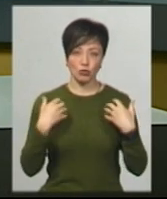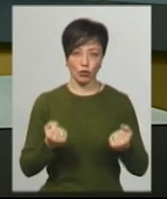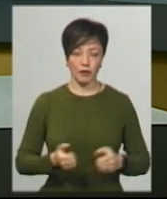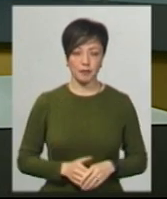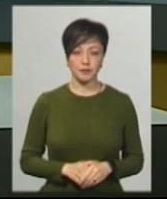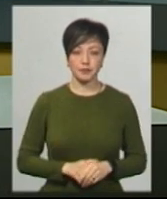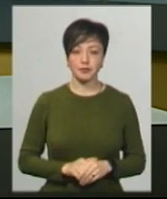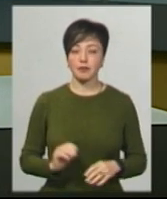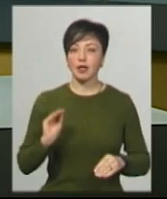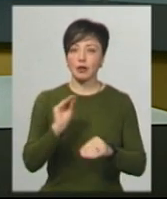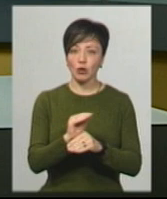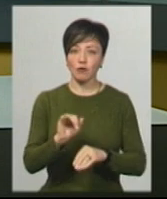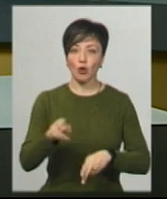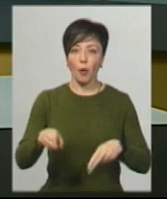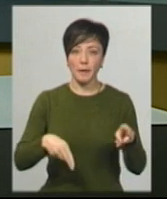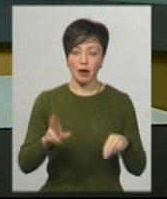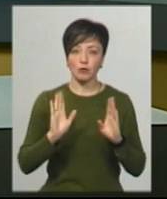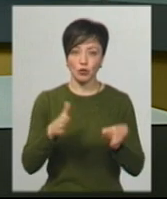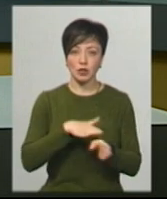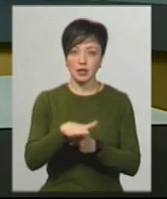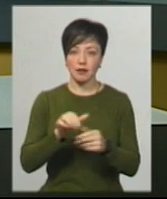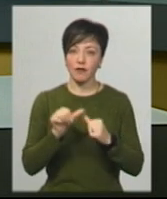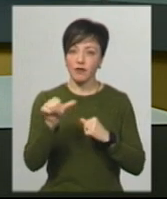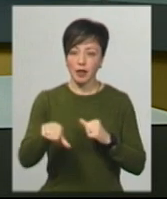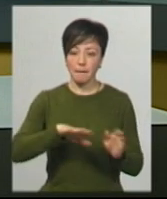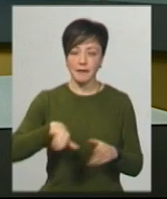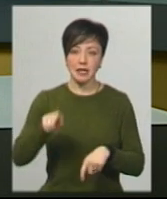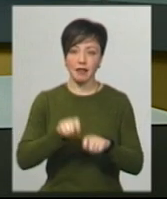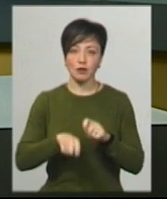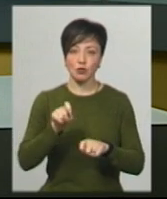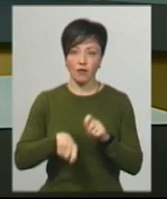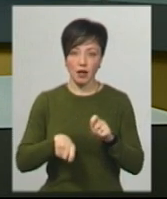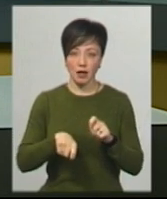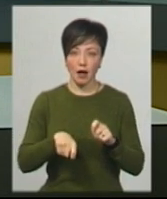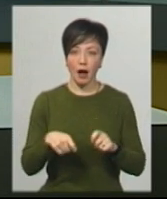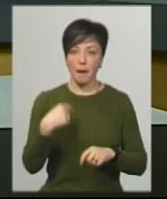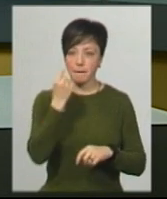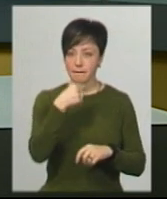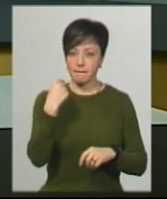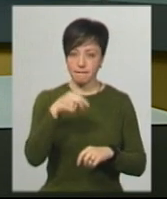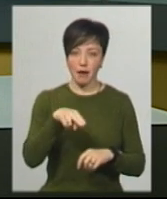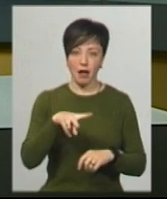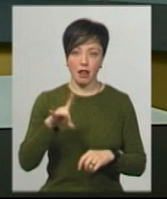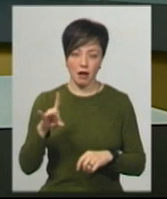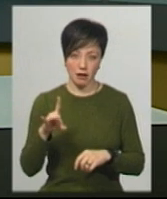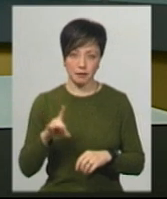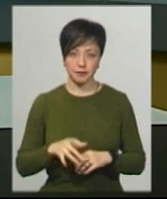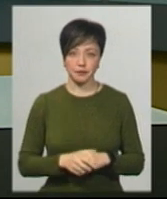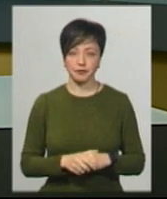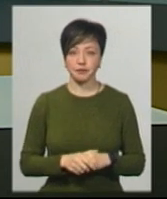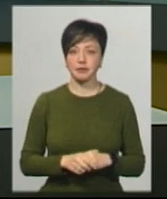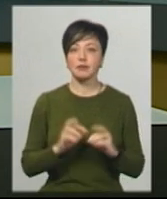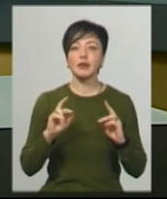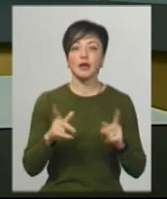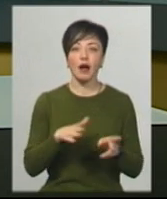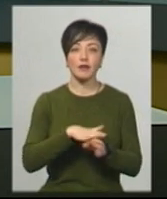Степанов. Додав, що операції будуть здійснені виключно після тестування методом полімерної нацюгової реакції, тобто ПЛР. Як